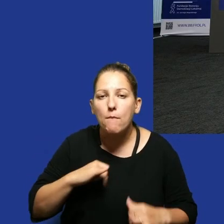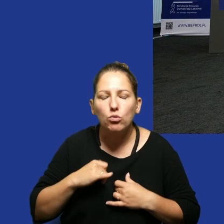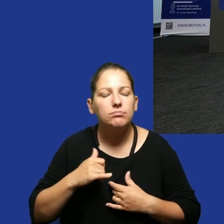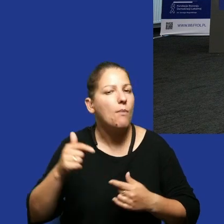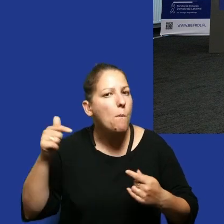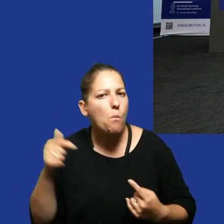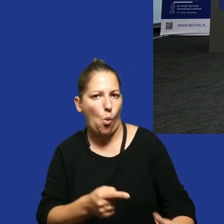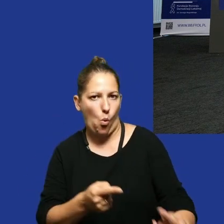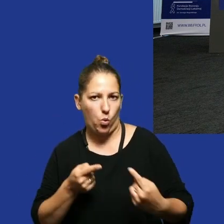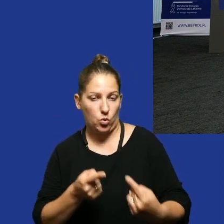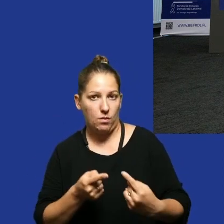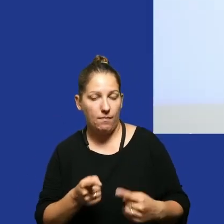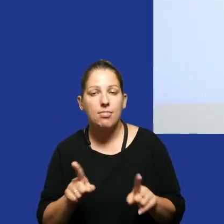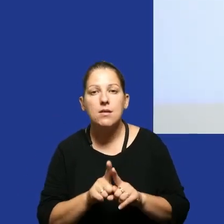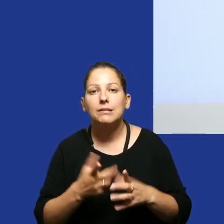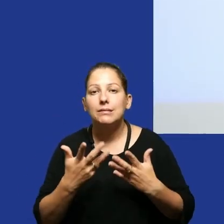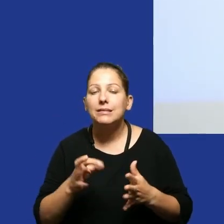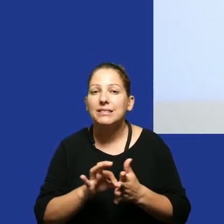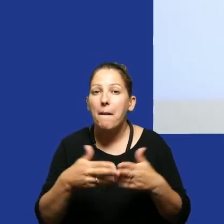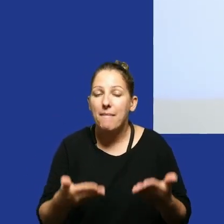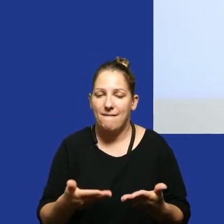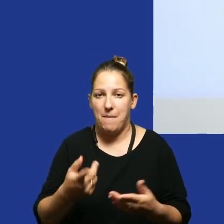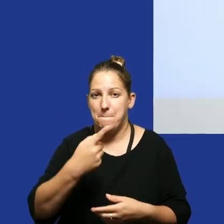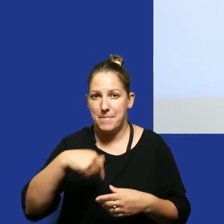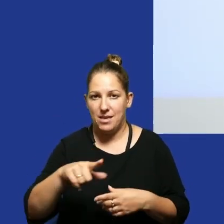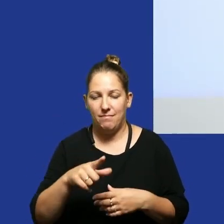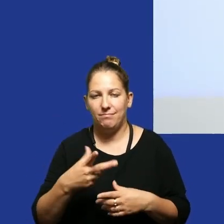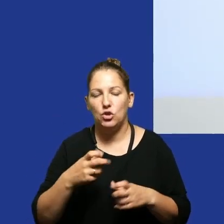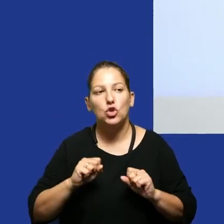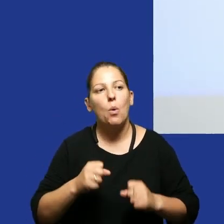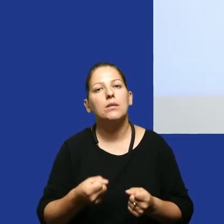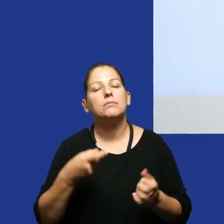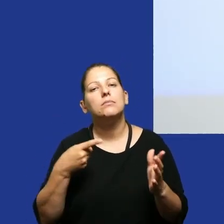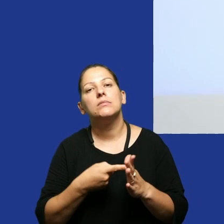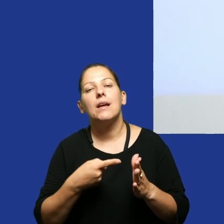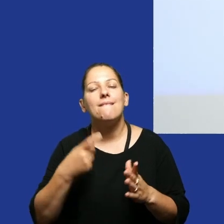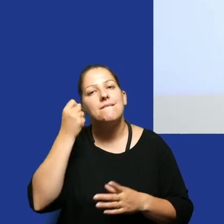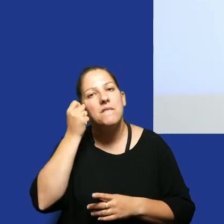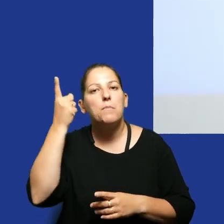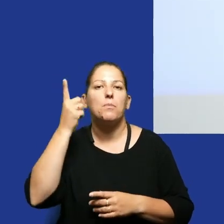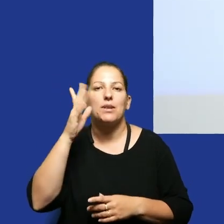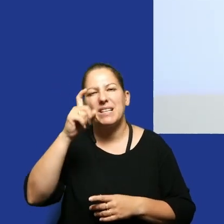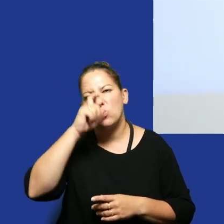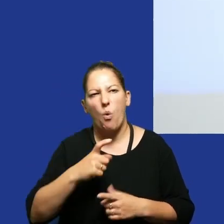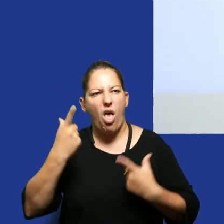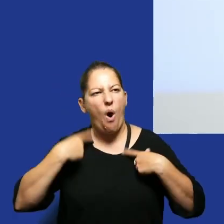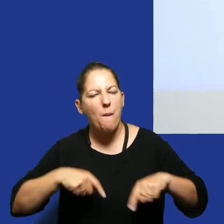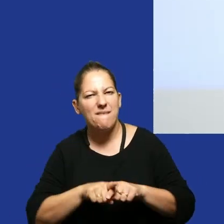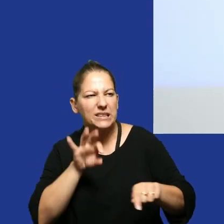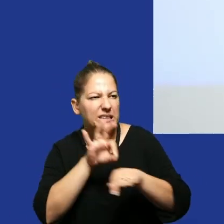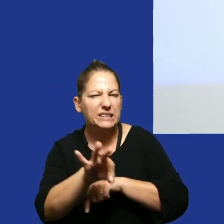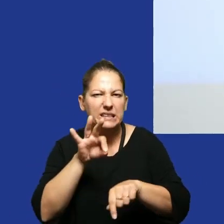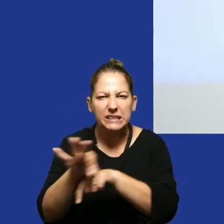toczyć i też chciałabym zapewnić że my nie działamy dlatego że sobie wymyśliliśmy że będziemy złymi obywatelami którzy